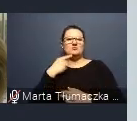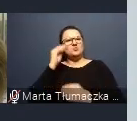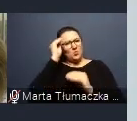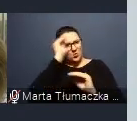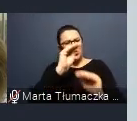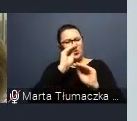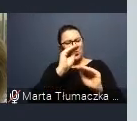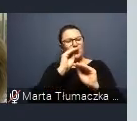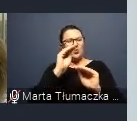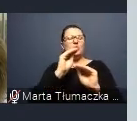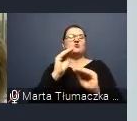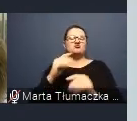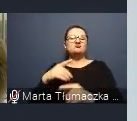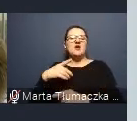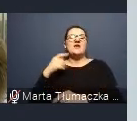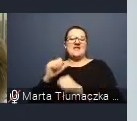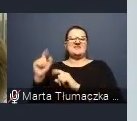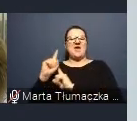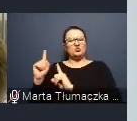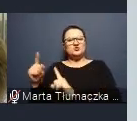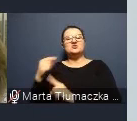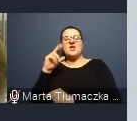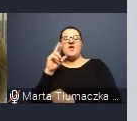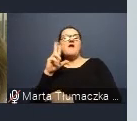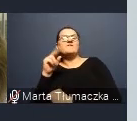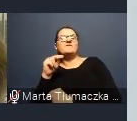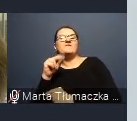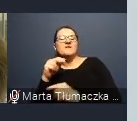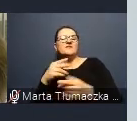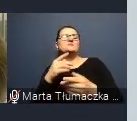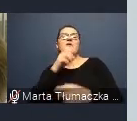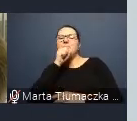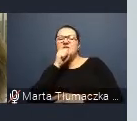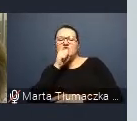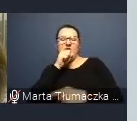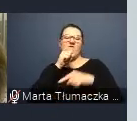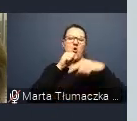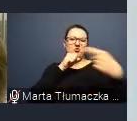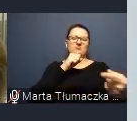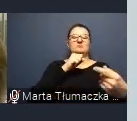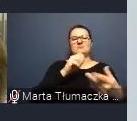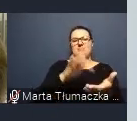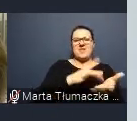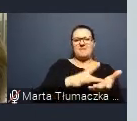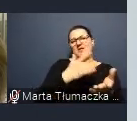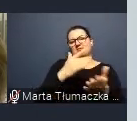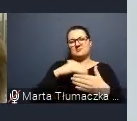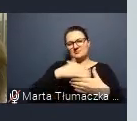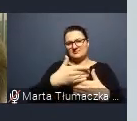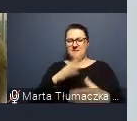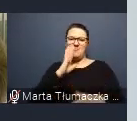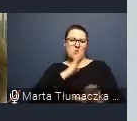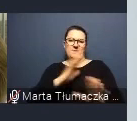mikrofon, tak jak ja do Państwa, przez ekran.